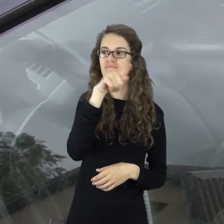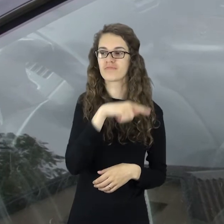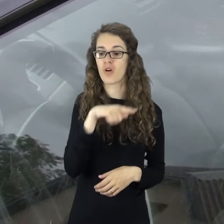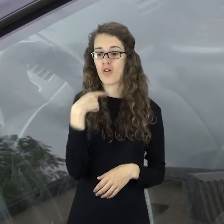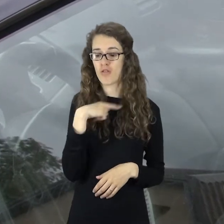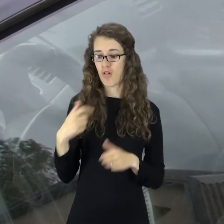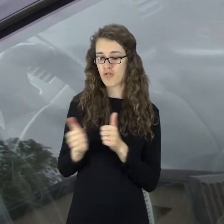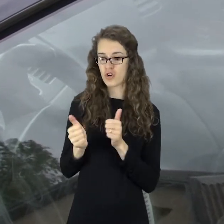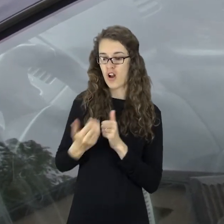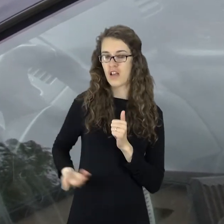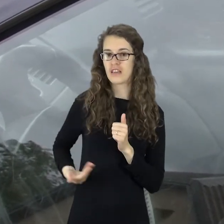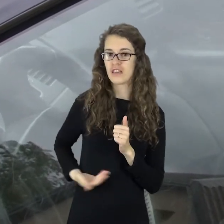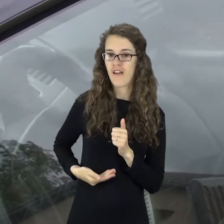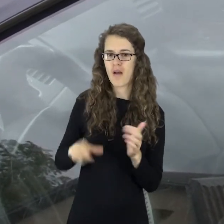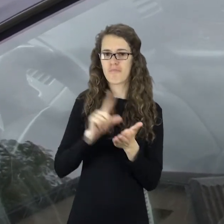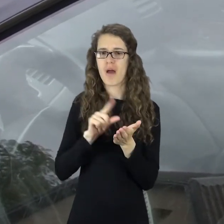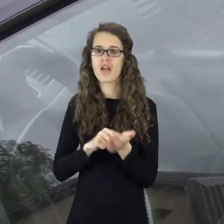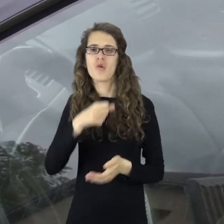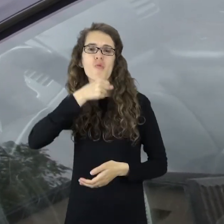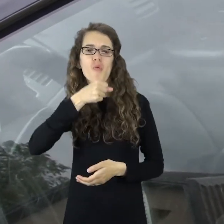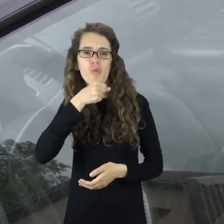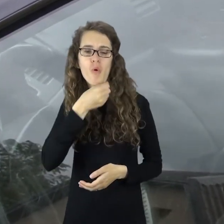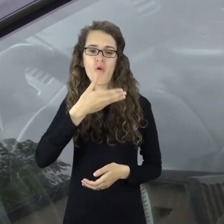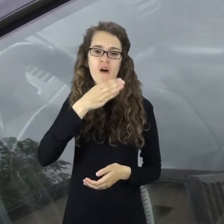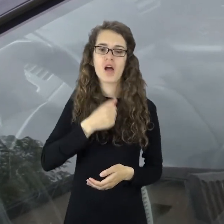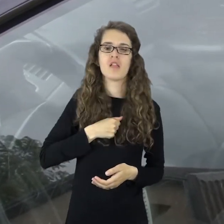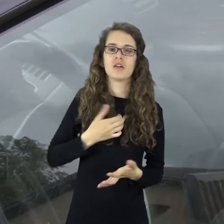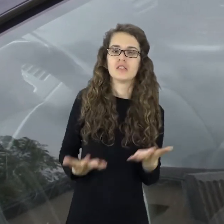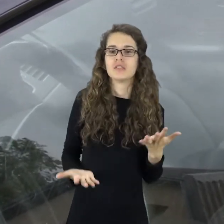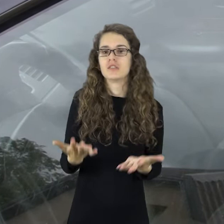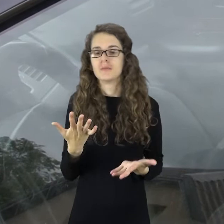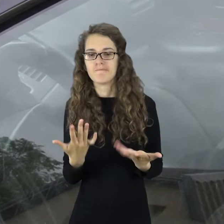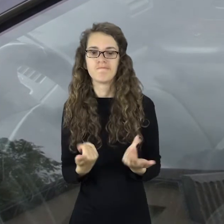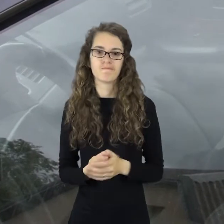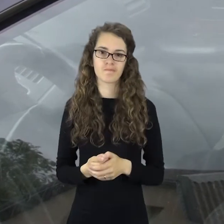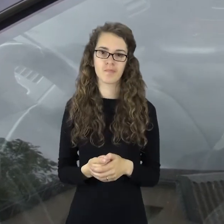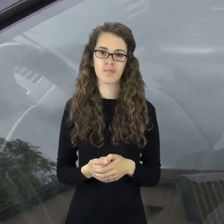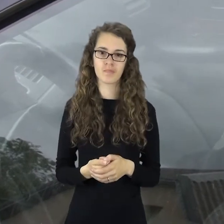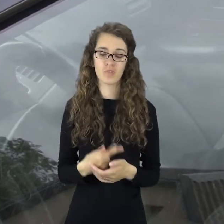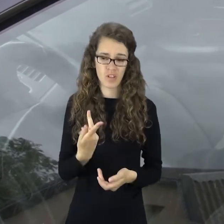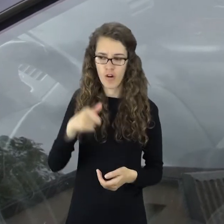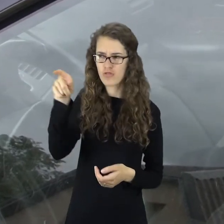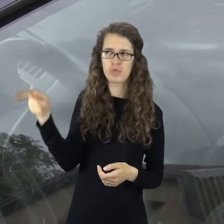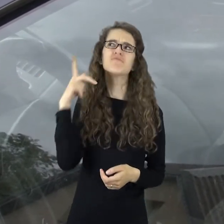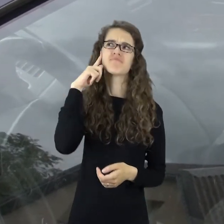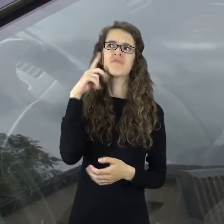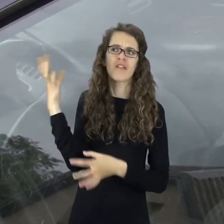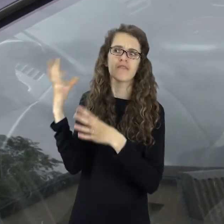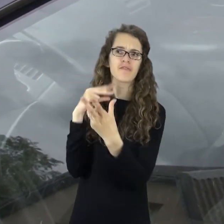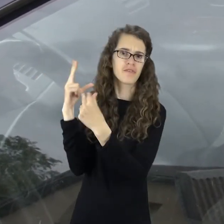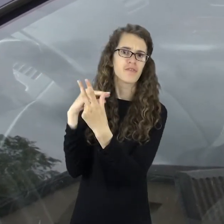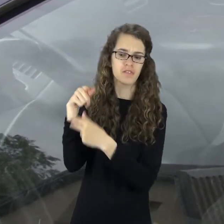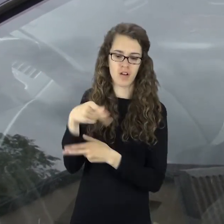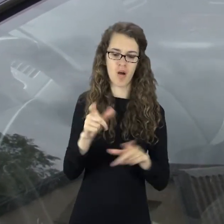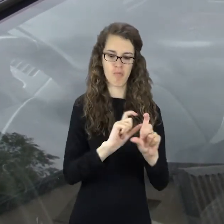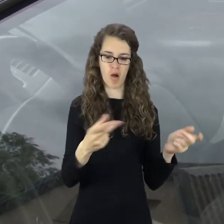gyvena aplinko, jeigu neturi, visi pensininkai čia gyvena, žinokit. Žmonės irgi sako, kad parduotuviai pirkti